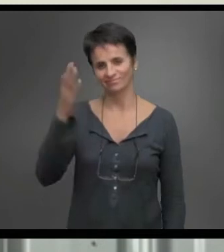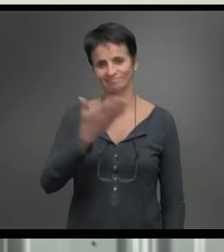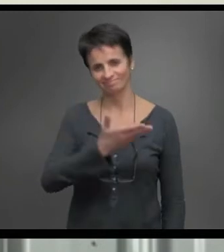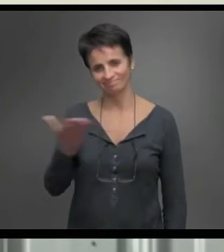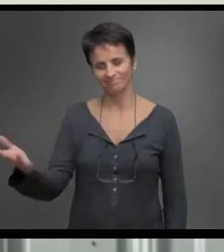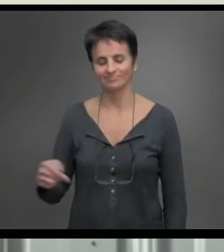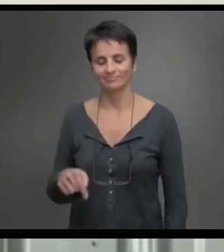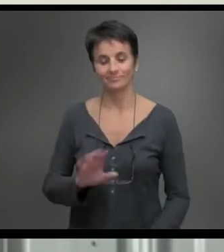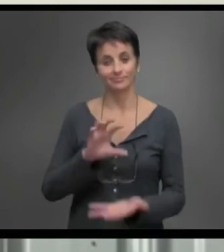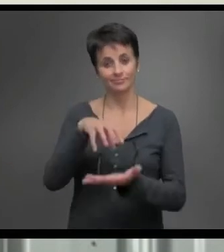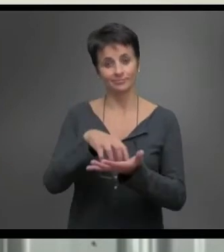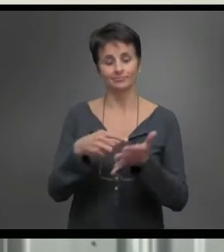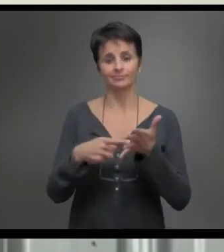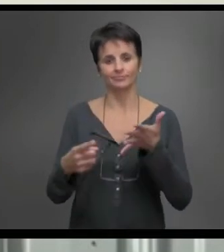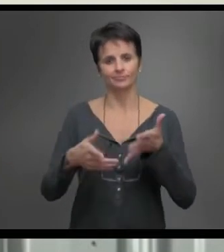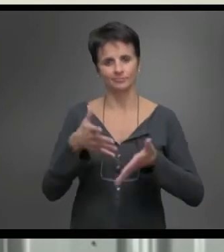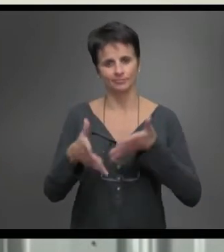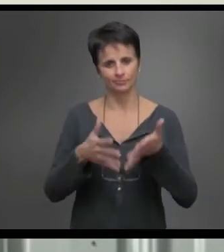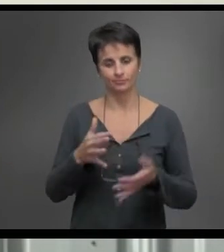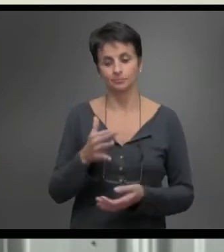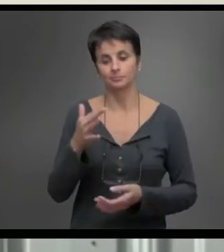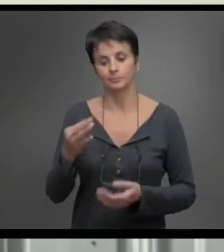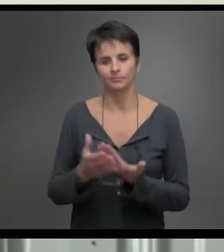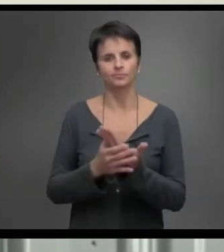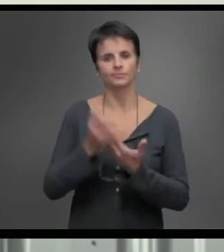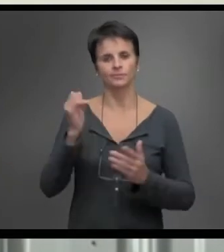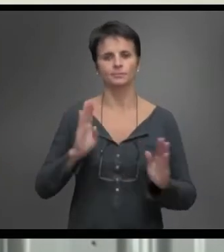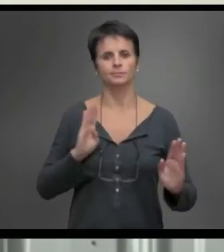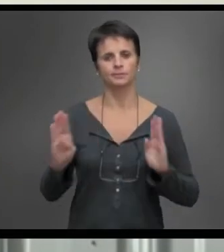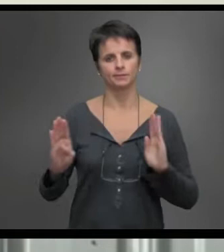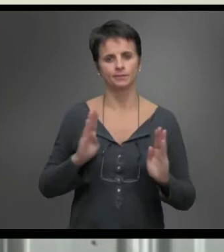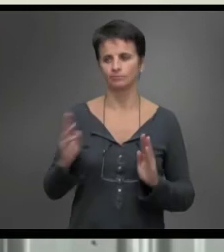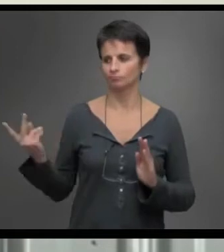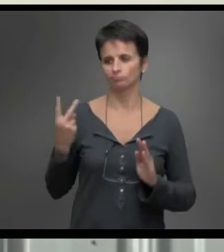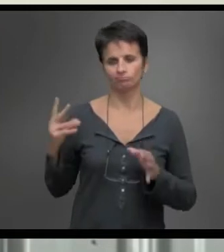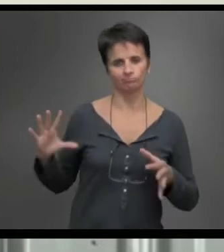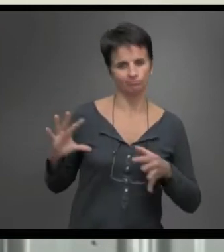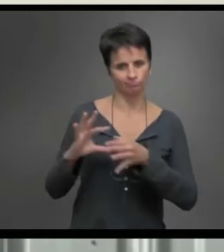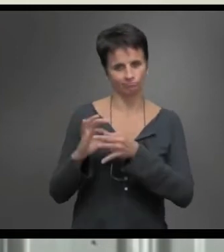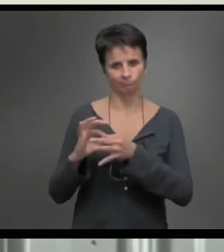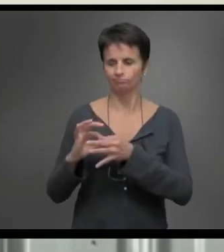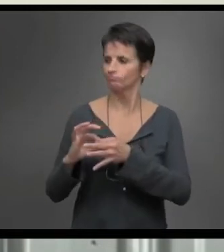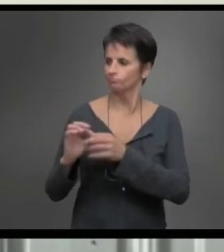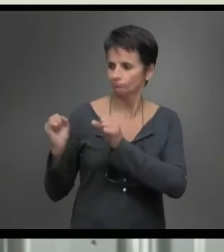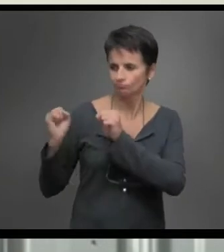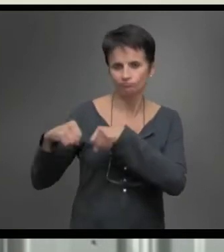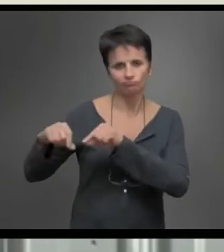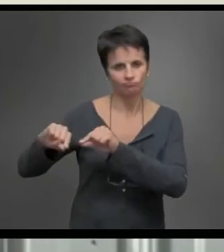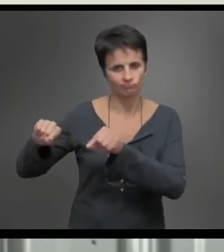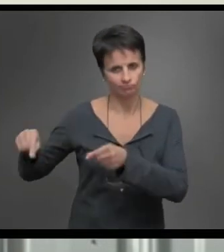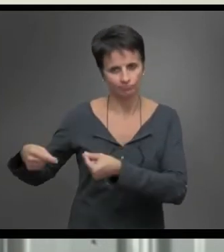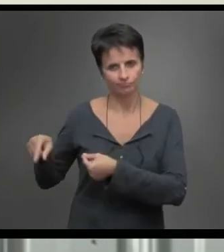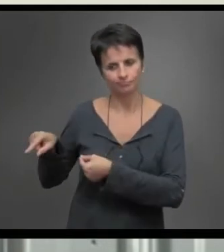Ostira lonetan, hortuako euskal jaiak hasiko dira. Ainbat, ekintxak egingo dira hortuian,